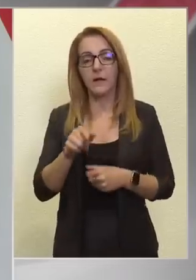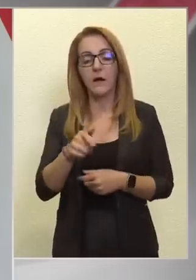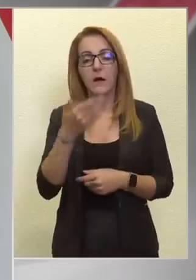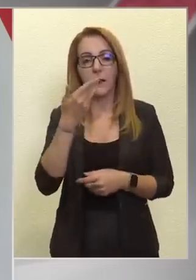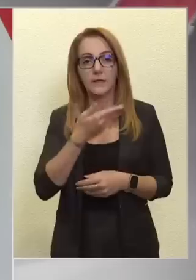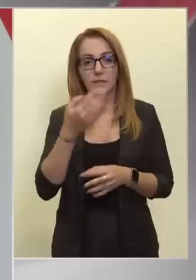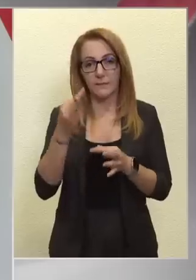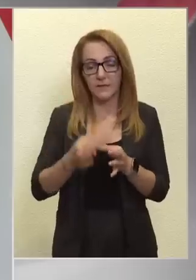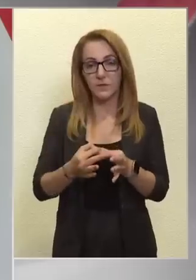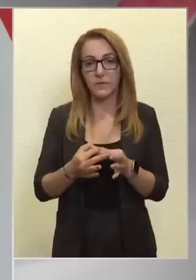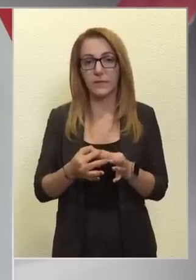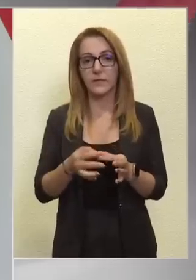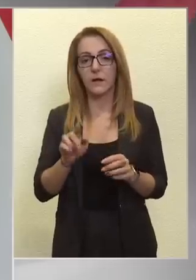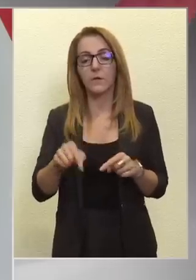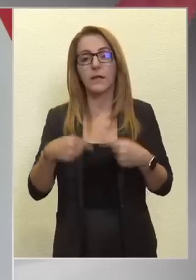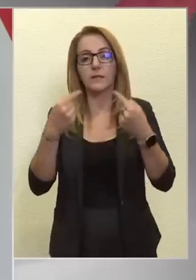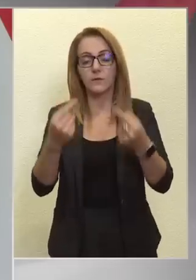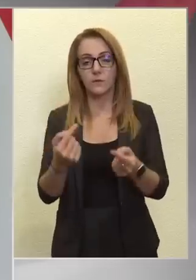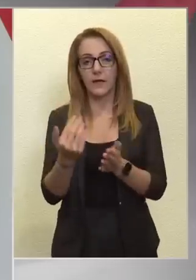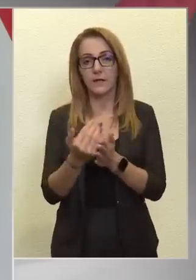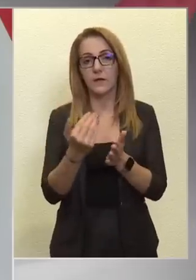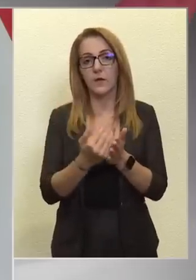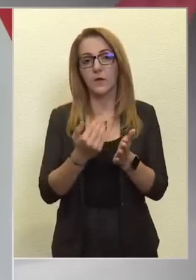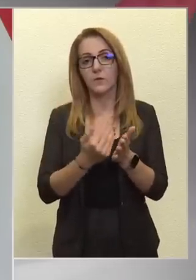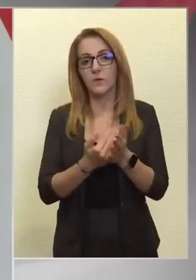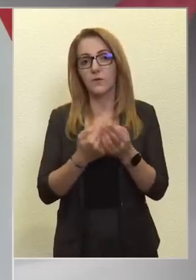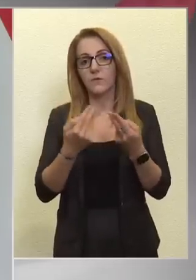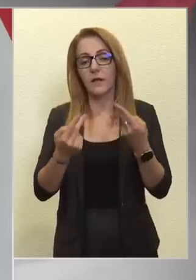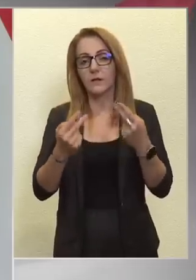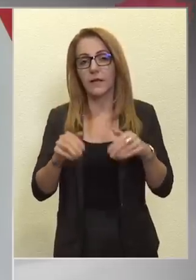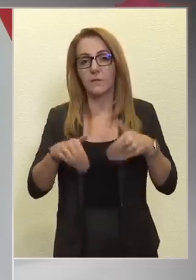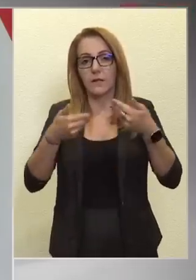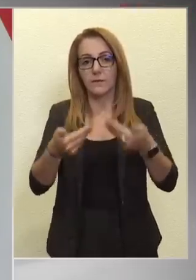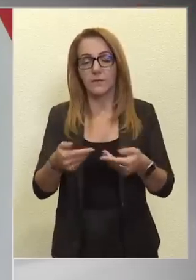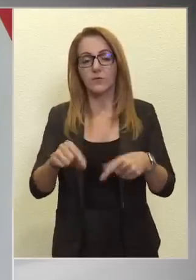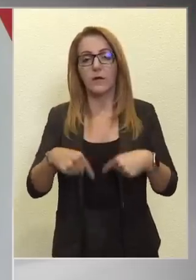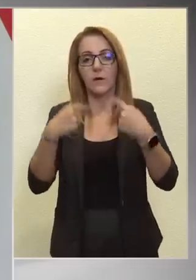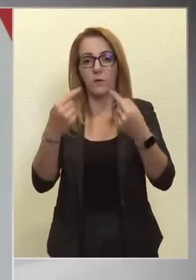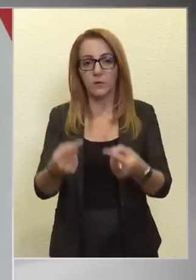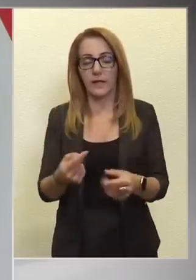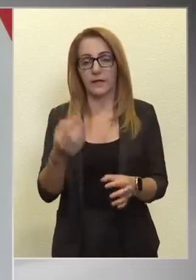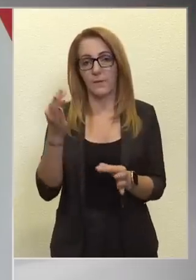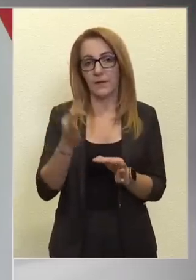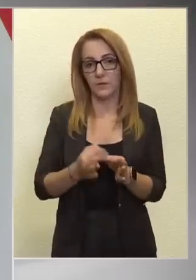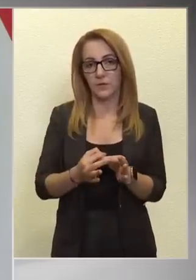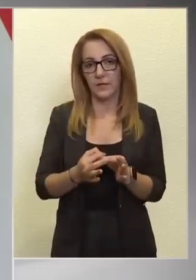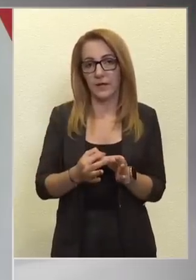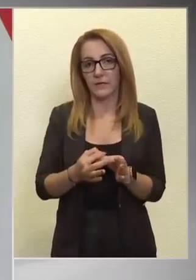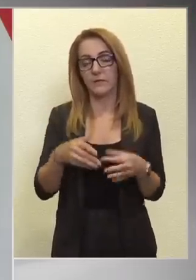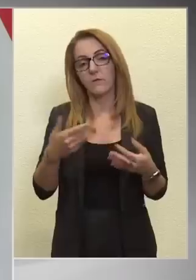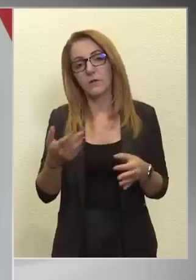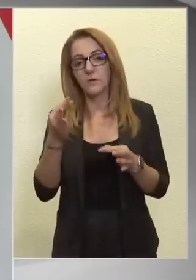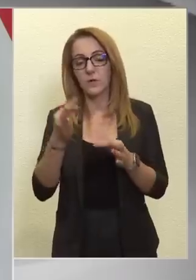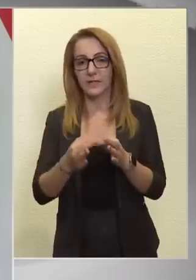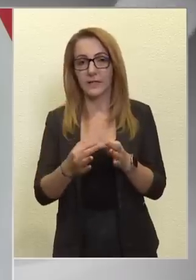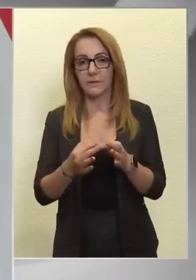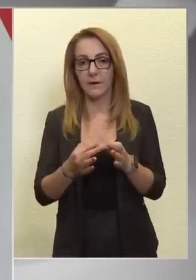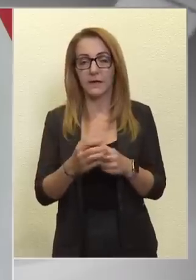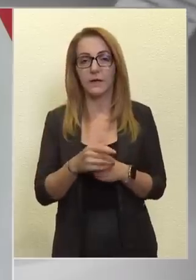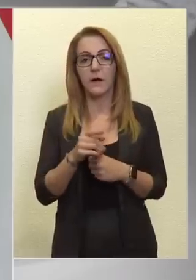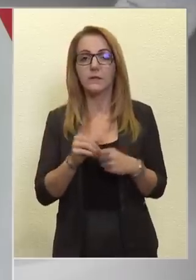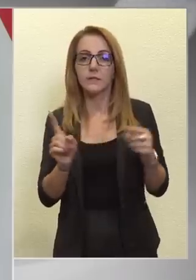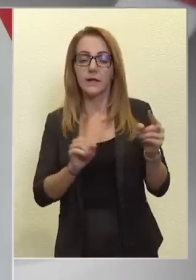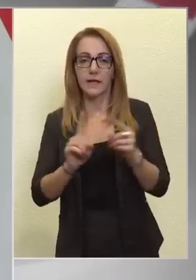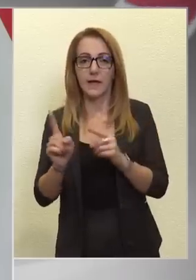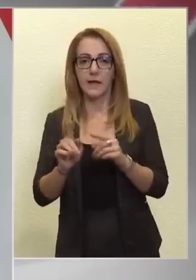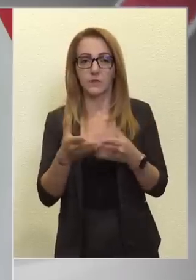megtörténik, akkor ezt követően, tehát a törvények hatályba lépését követően történhet meg, vagy történik majd meg a kondicionitási